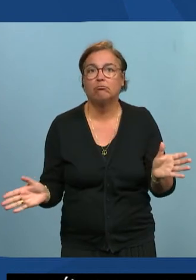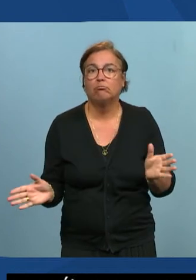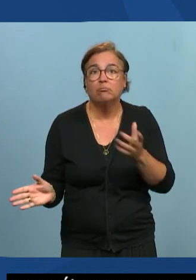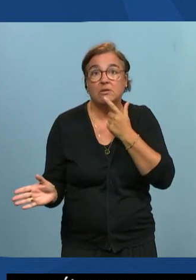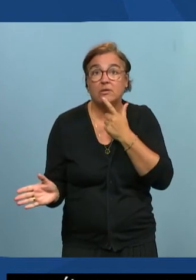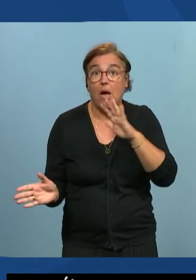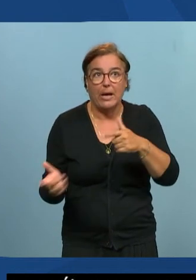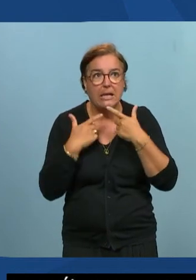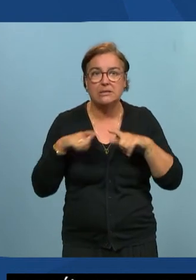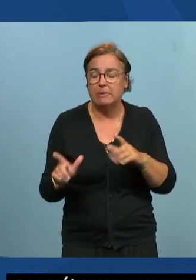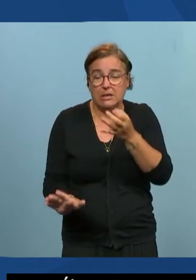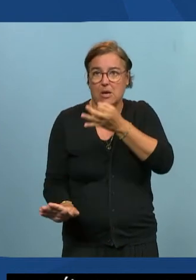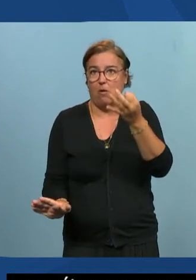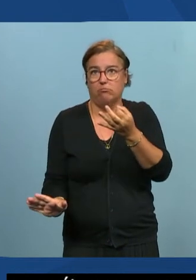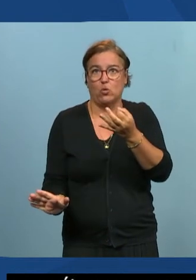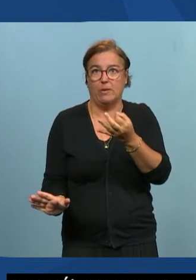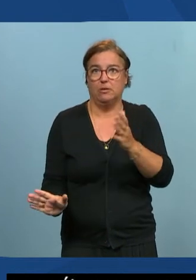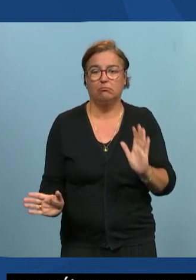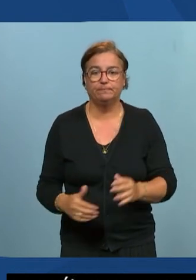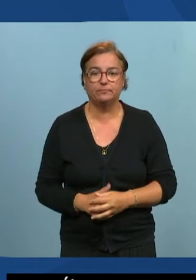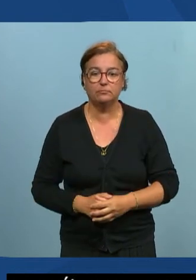'accessibilité dans les projets informatiques